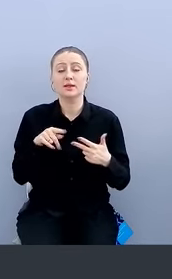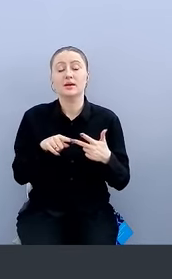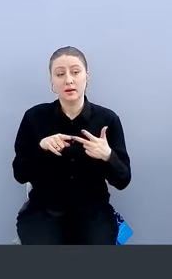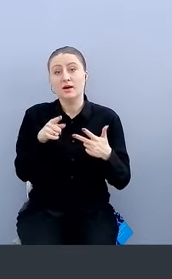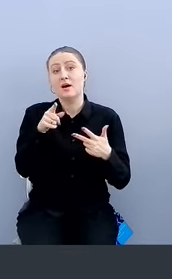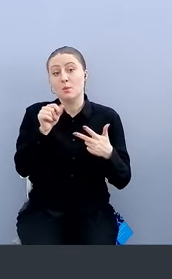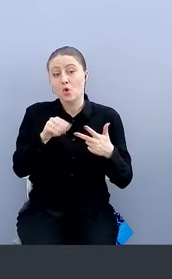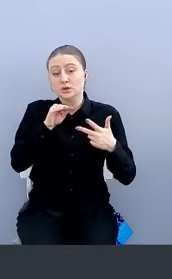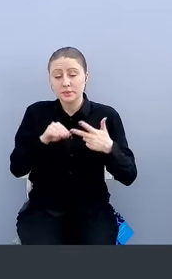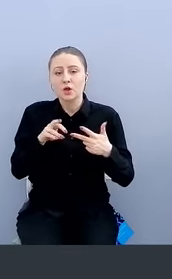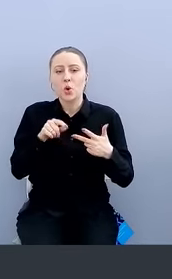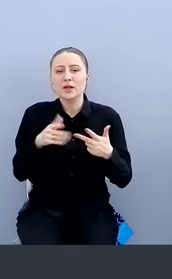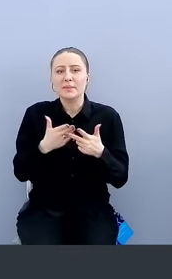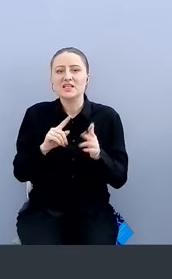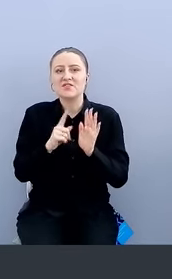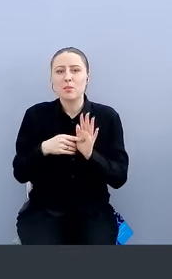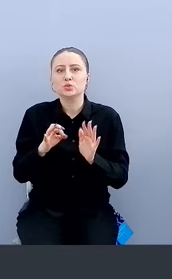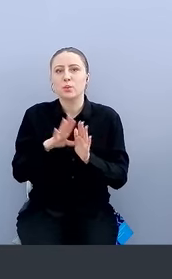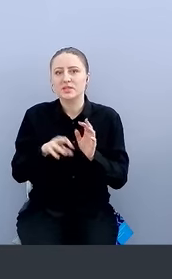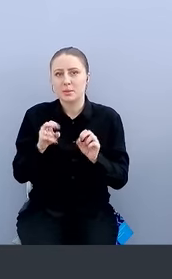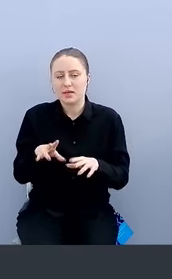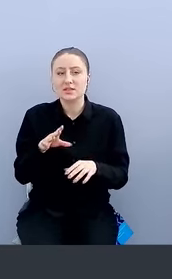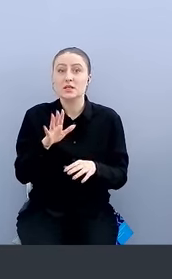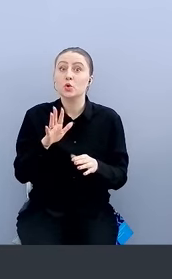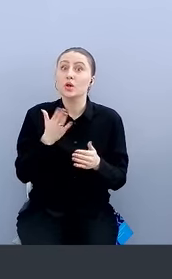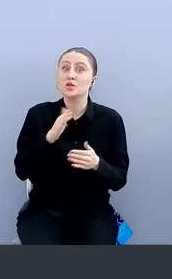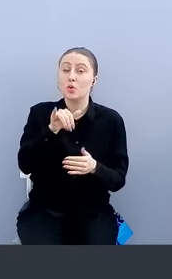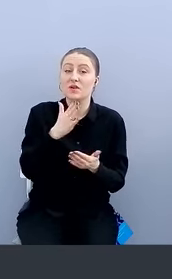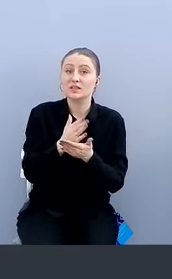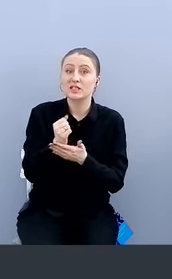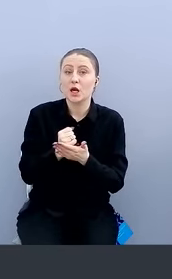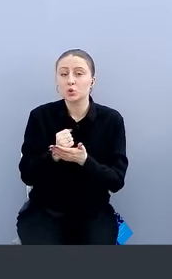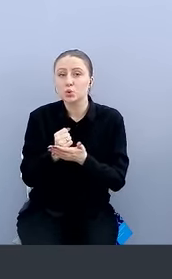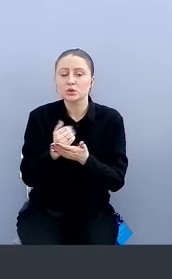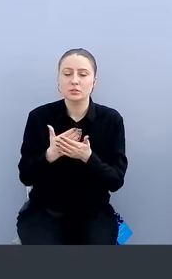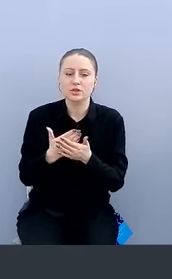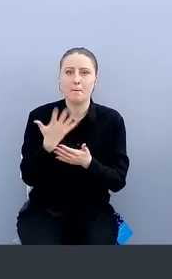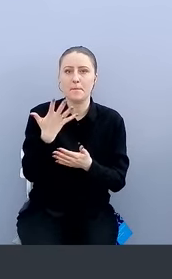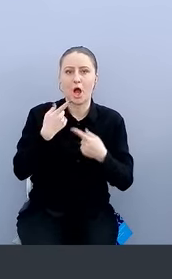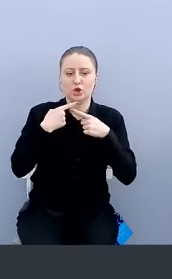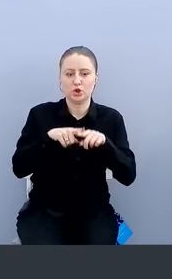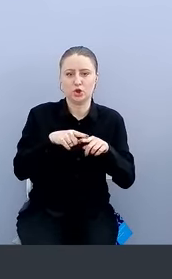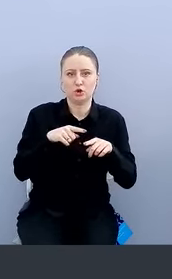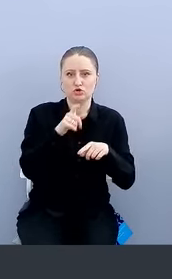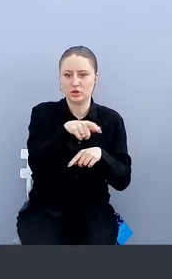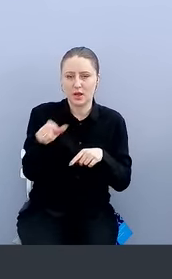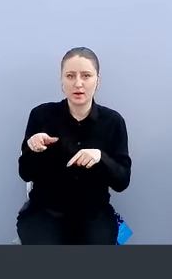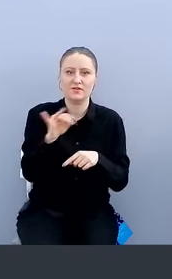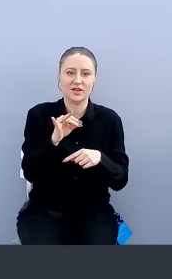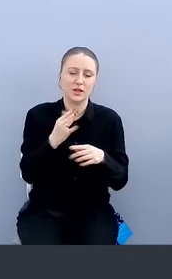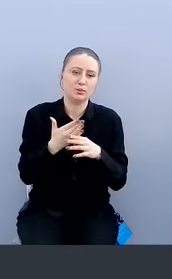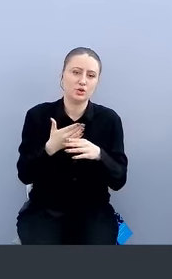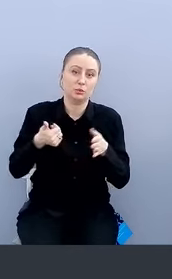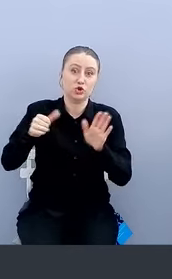и завязка на вендора. Но опять же, если у вас есть ресурсы, там, не знаю, 5 инженеров, условно говоря, и полгода, вы можете там